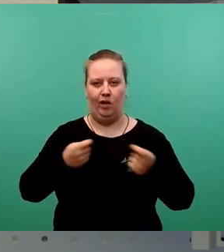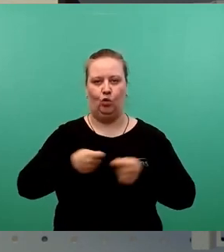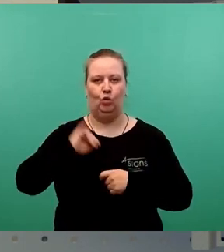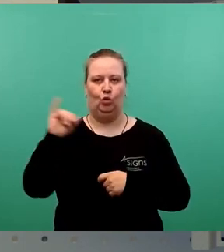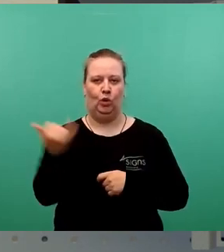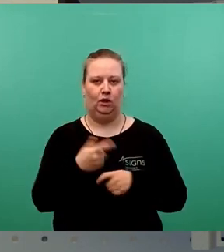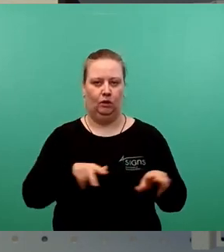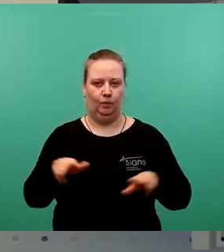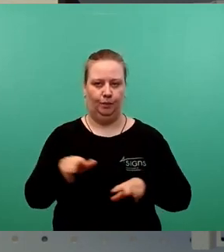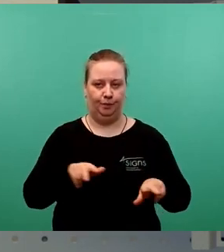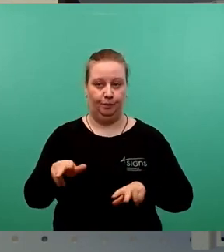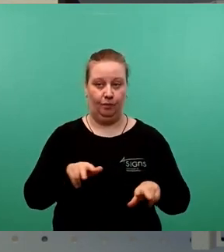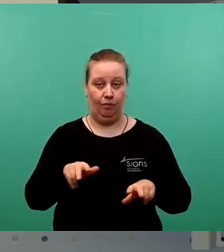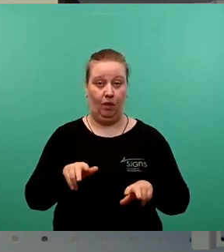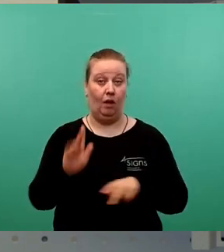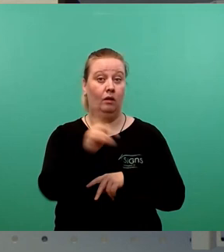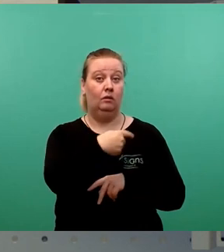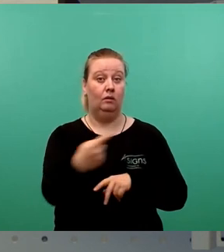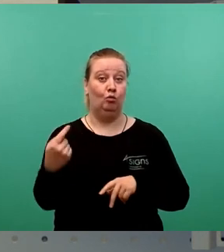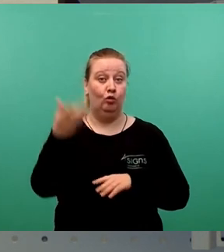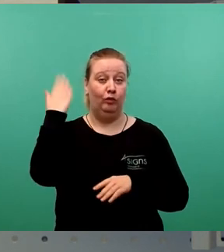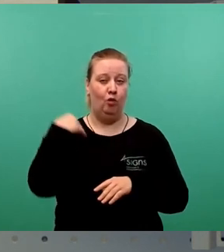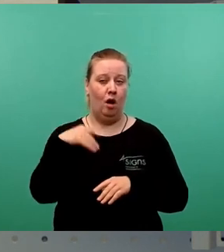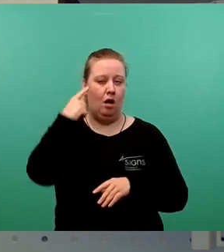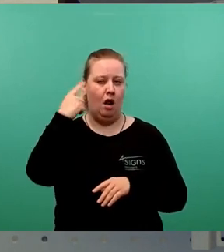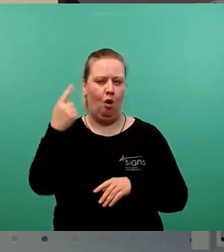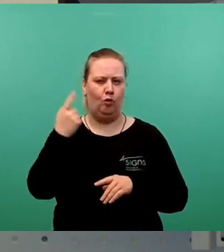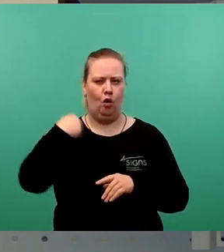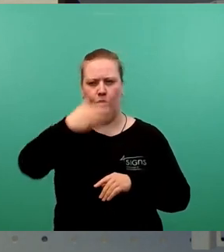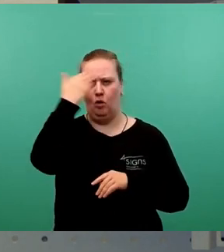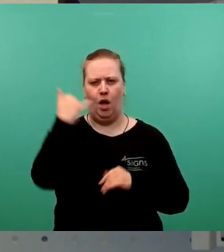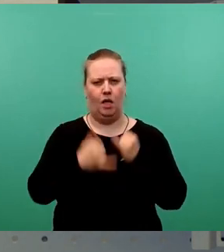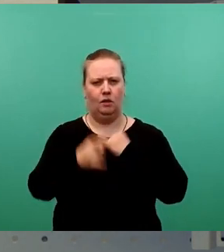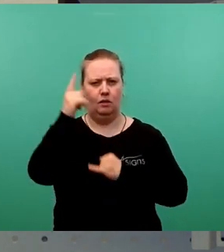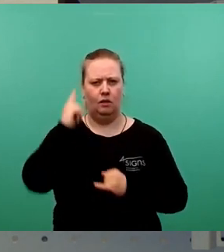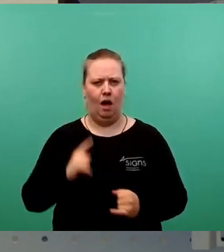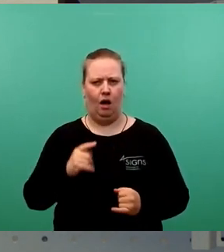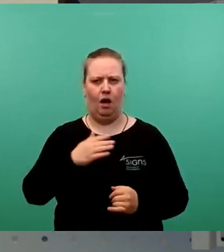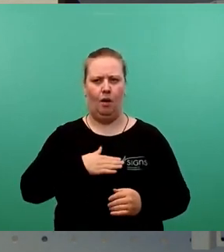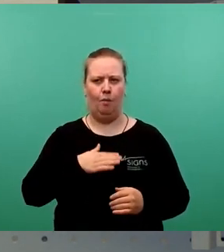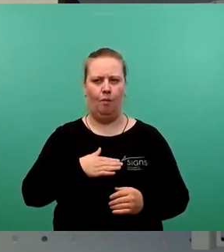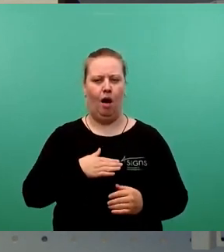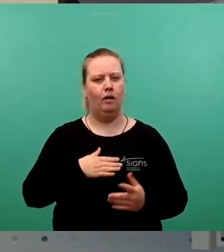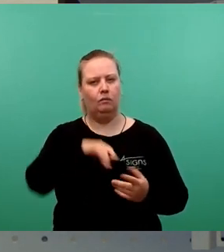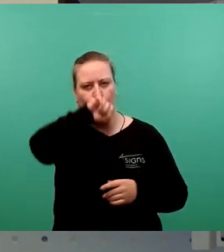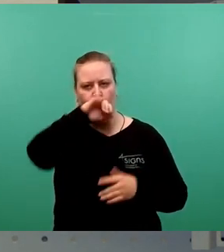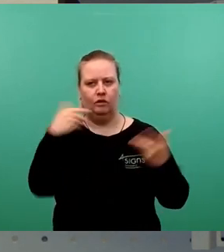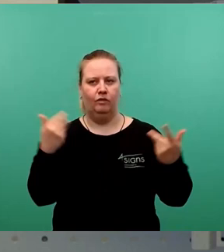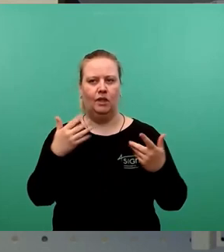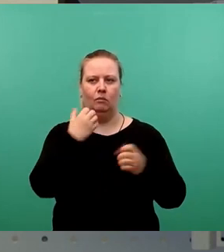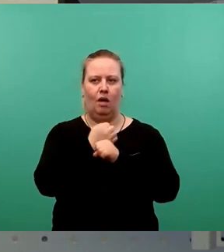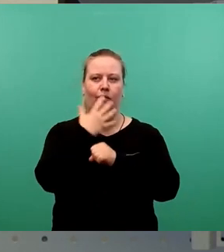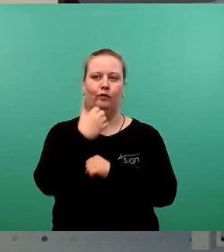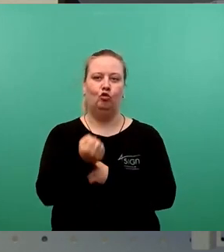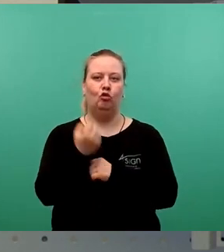Sie haben alle von mir im Vorfeld, ich glaube, das war noch im Sommer letzten Jahres, meine Herzensangelegenheiten in Form eines